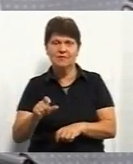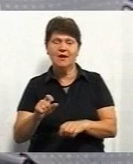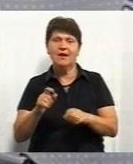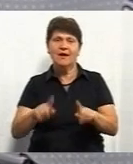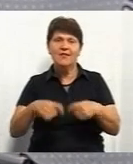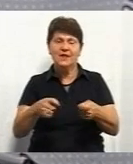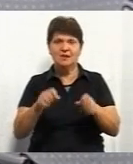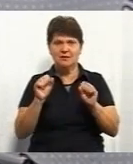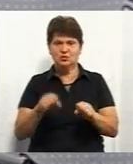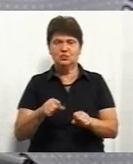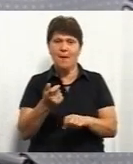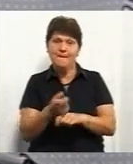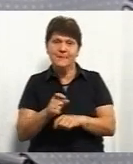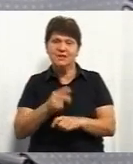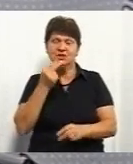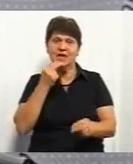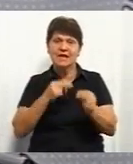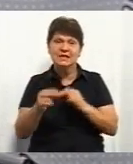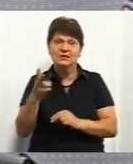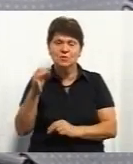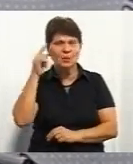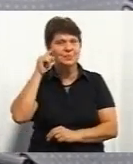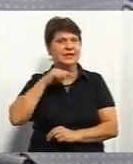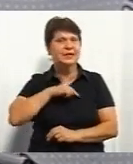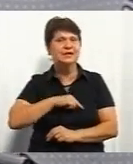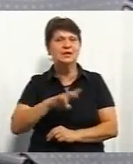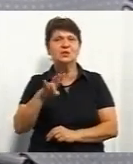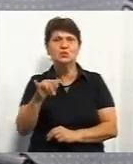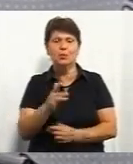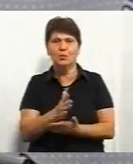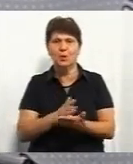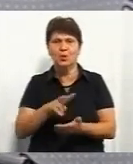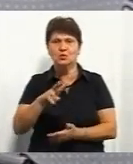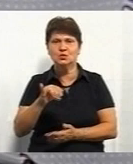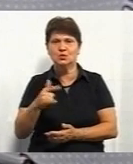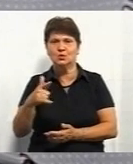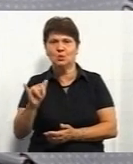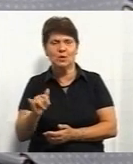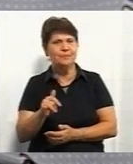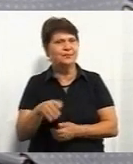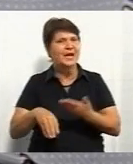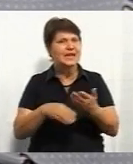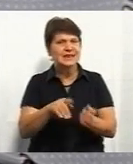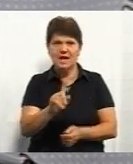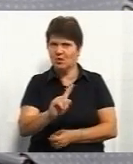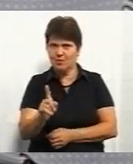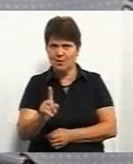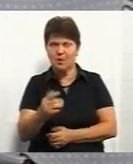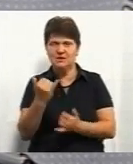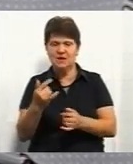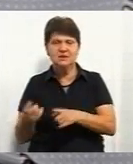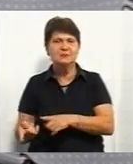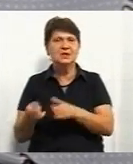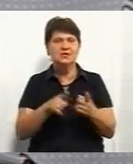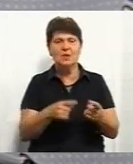більш якісну психіатричну послугу. Ні, ну допомогу ми зараз переходимо